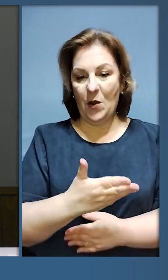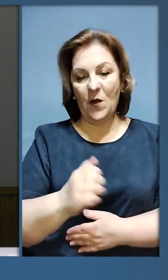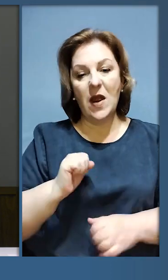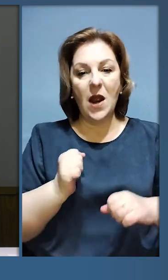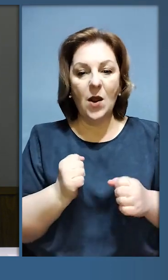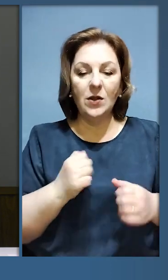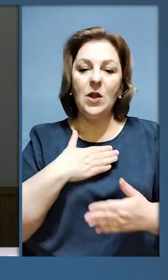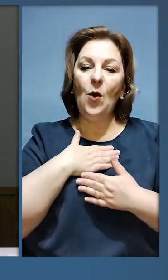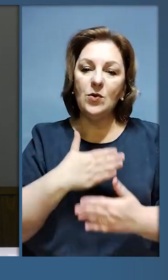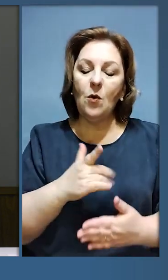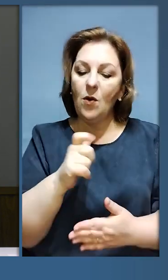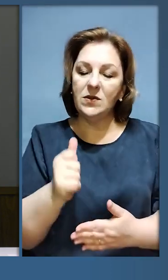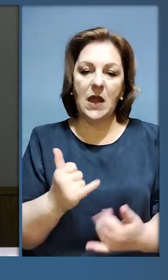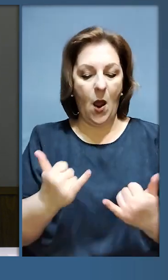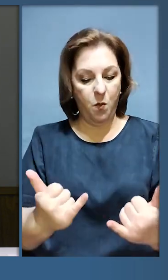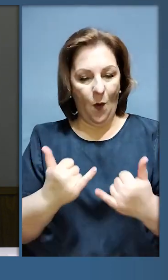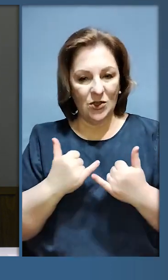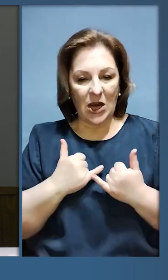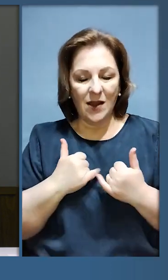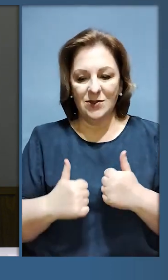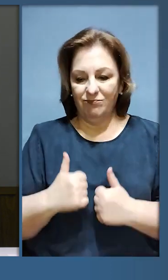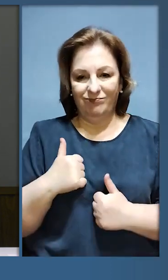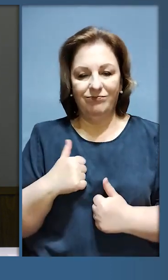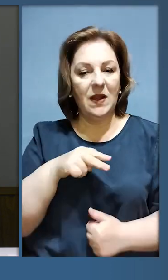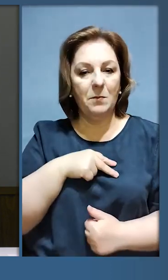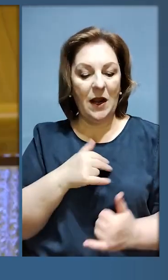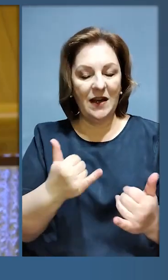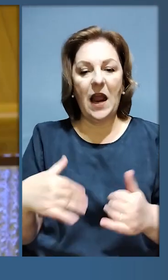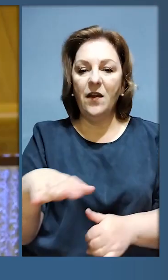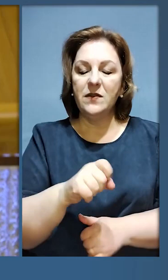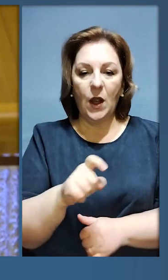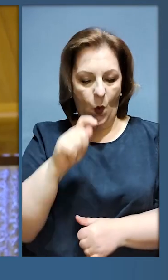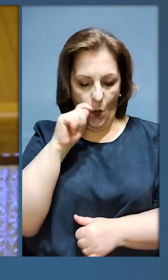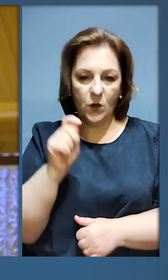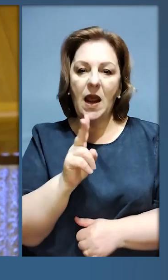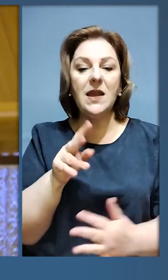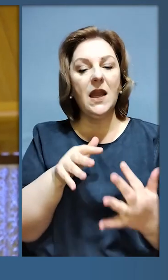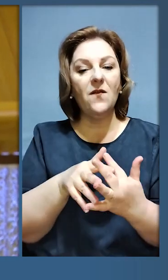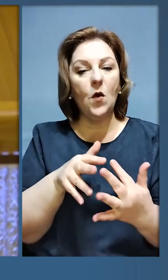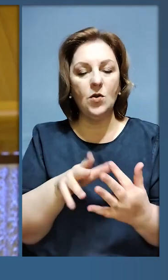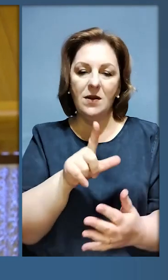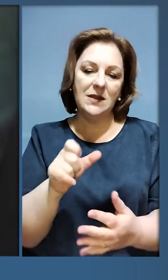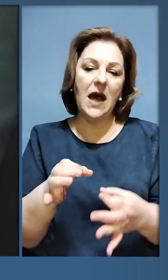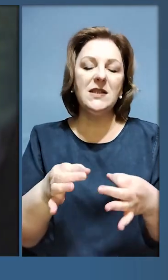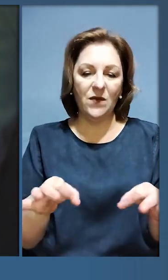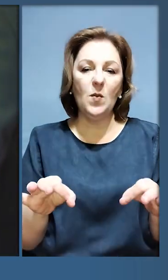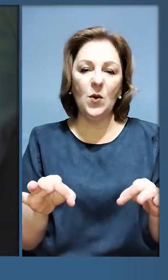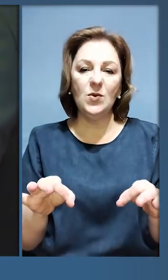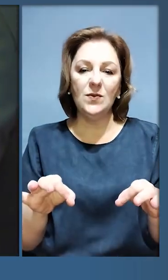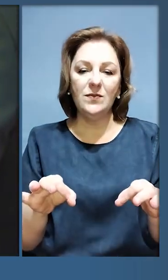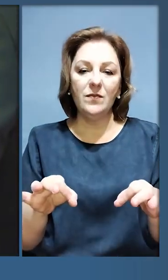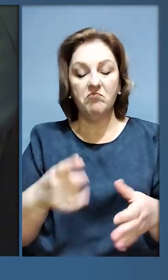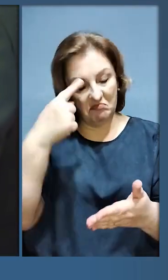Дякую вам, друзі. Дякую за цю почесну премію для усіх українців, які